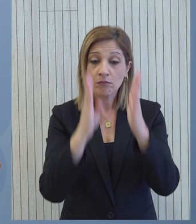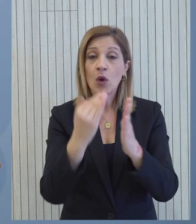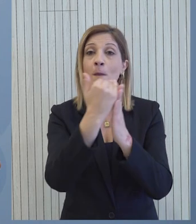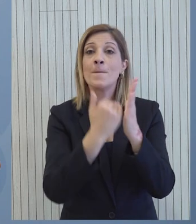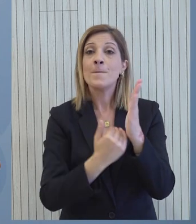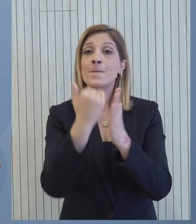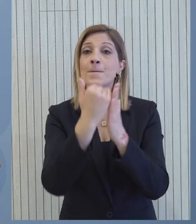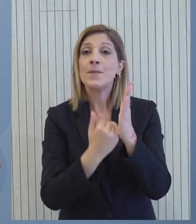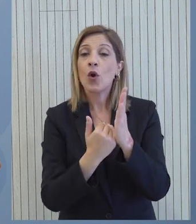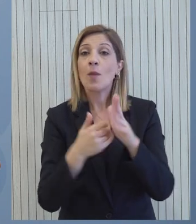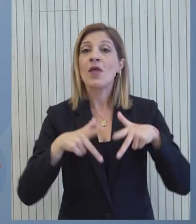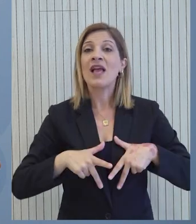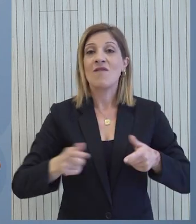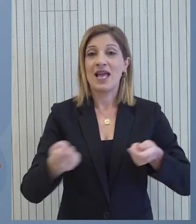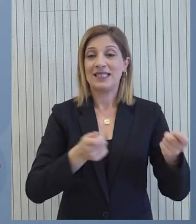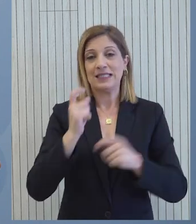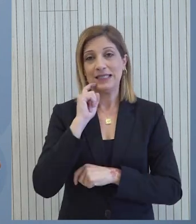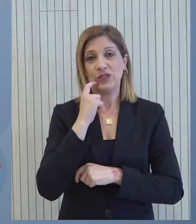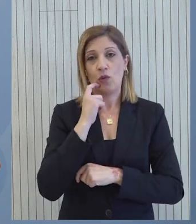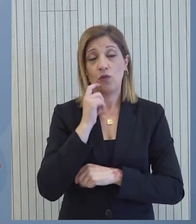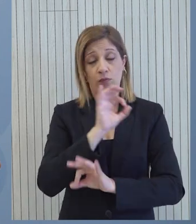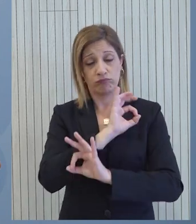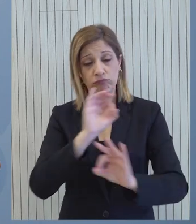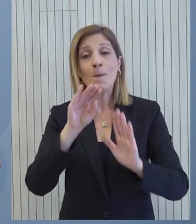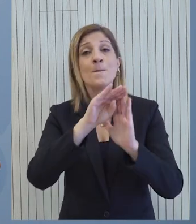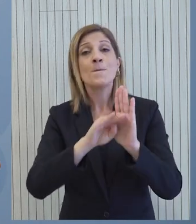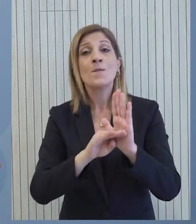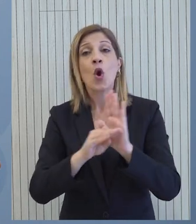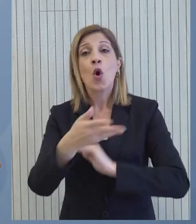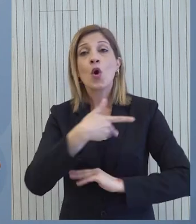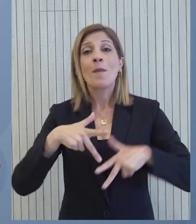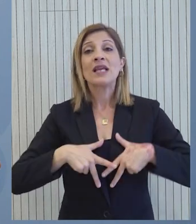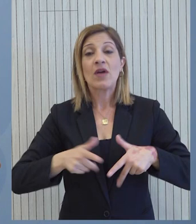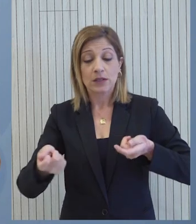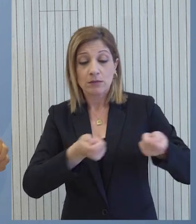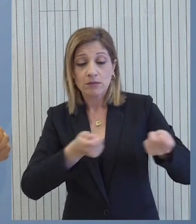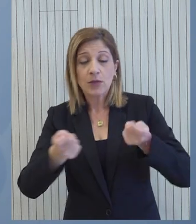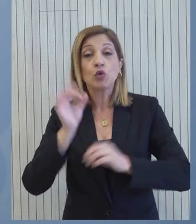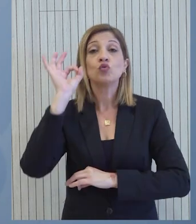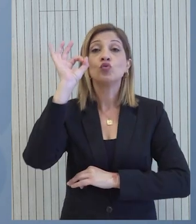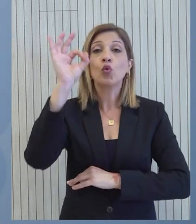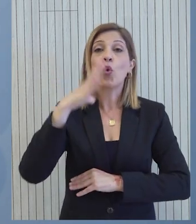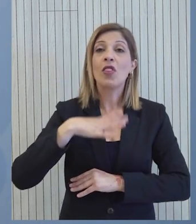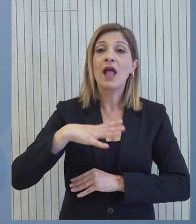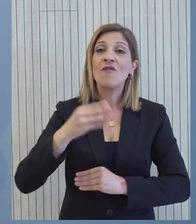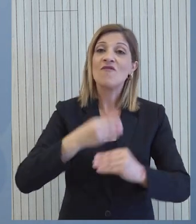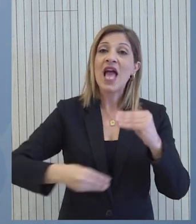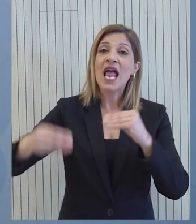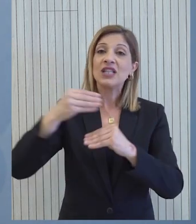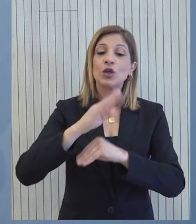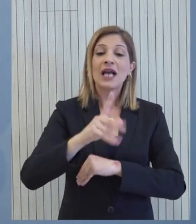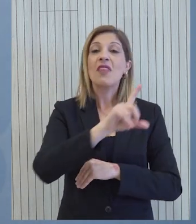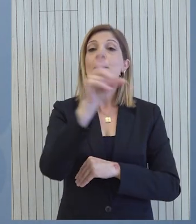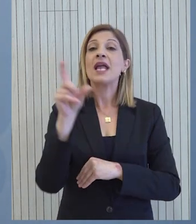προγράμματος διακυβέρνησης του Πρόεδρου Χριστοδουλίδη. Ένα πρόγραμμα διακυβέρνησης φιλόδοξο που στοχεύει να βελτιώσει την καθημερινότητα των